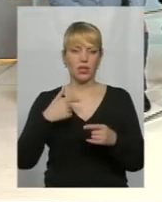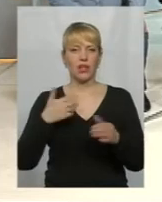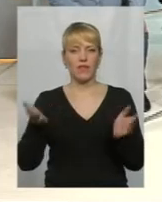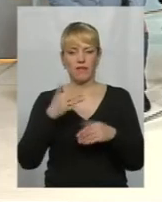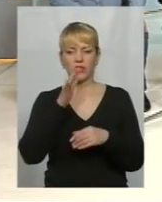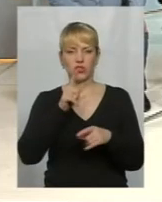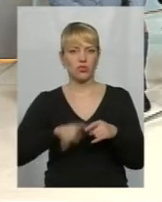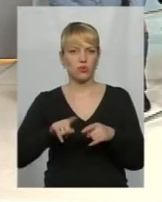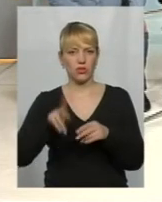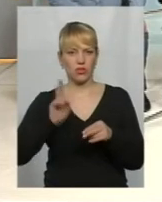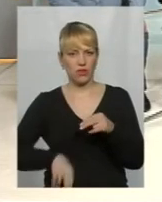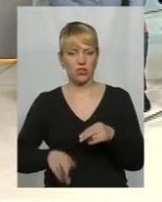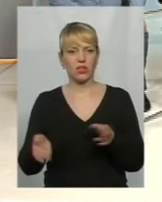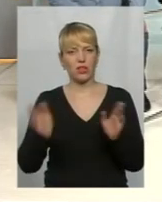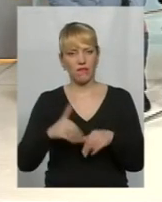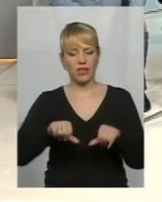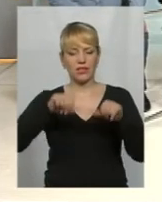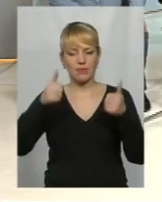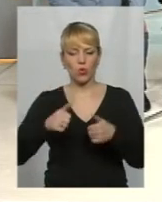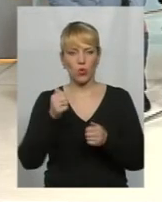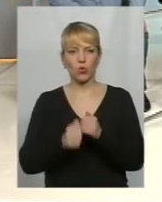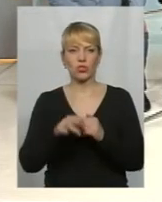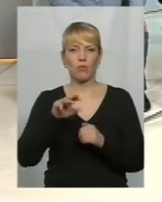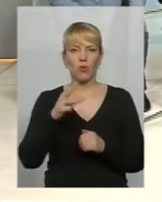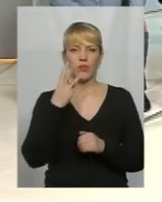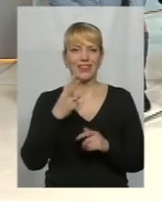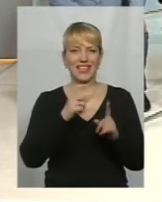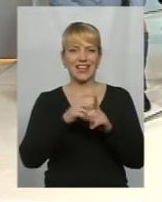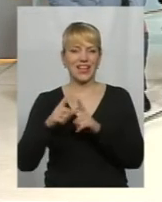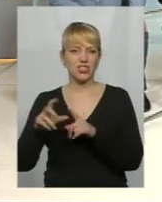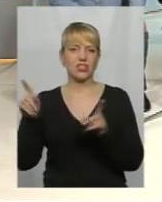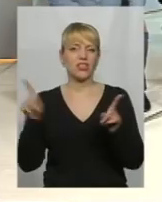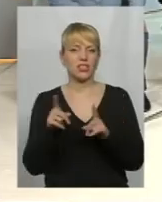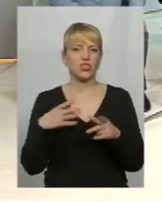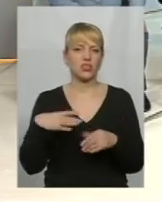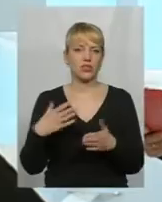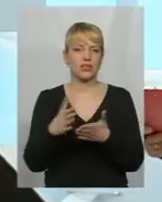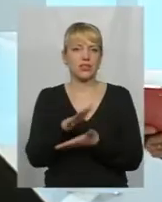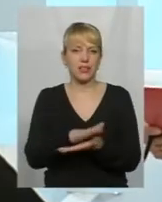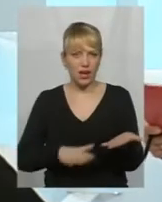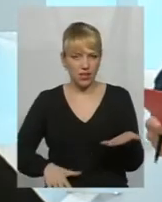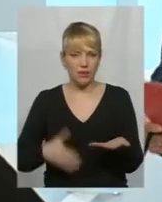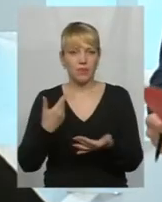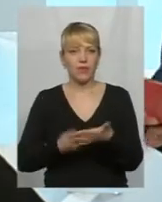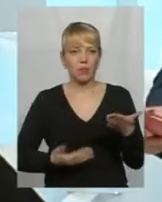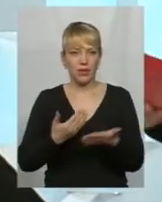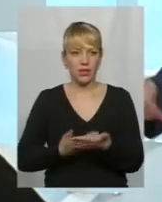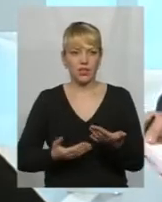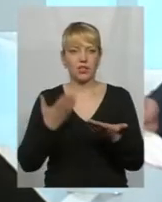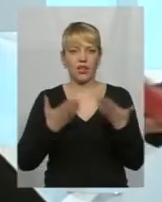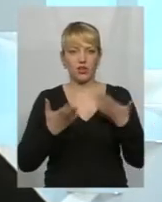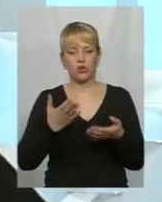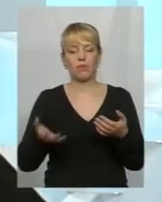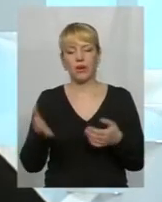добігає до завершення. Давайте змоделюємо, можливо, кожен по три речення. От чого очікувати далі? От, прикладу, якщо